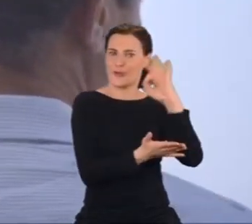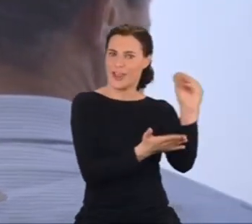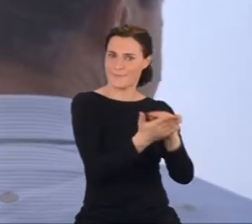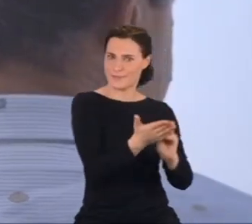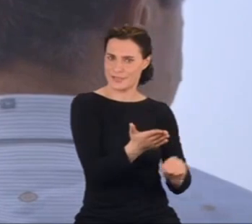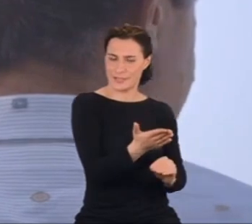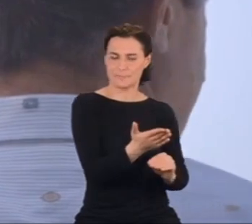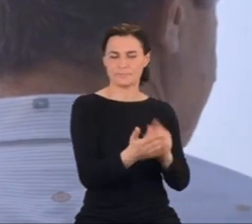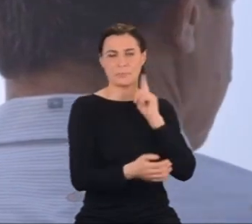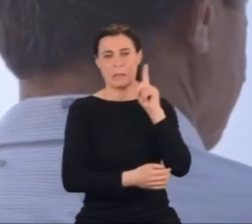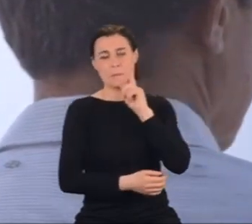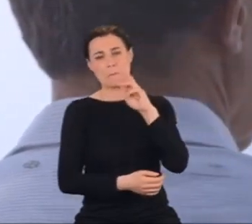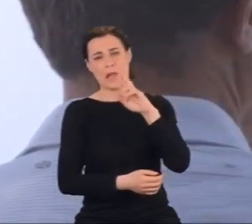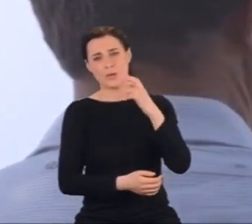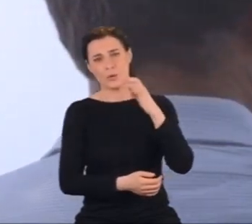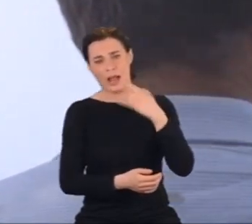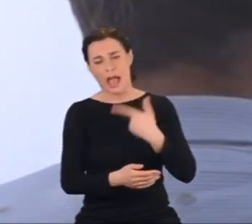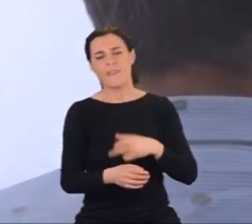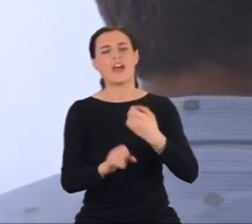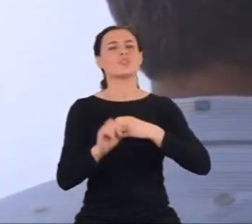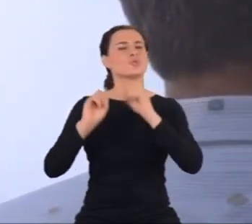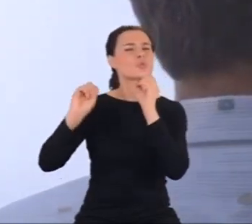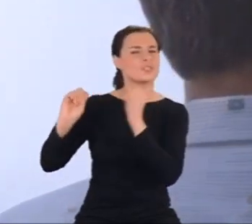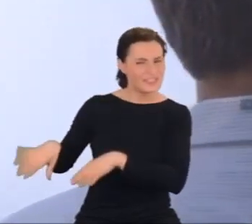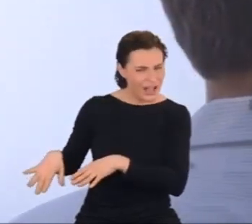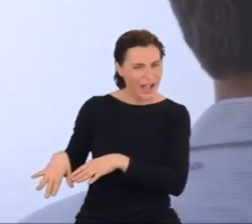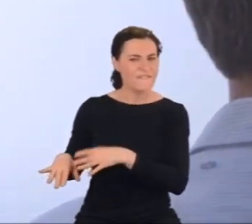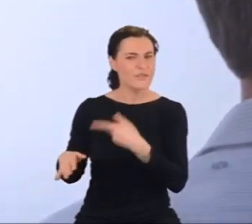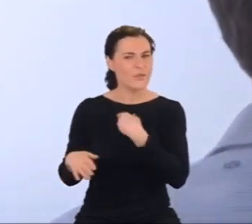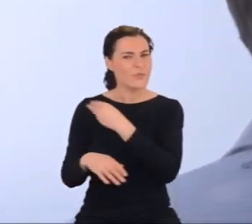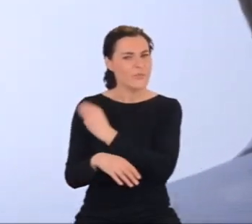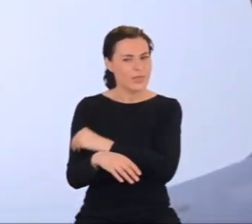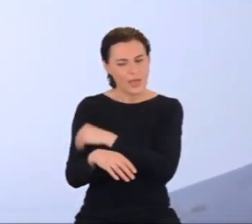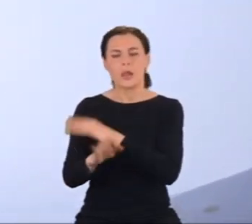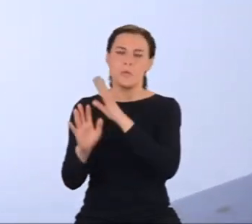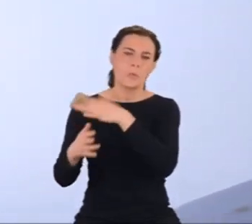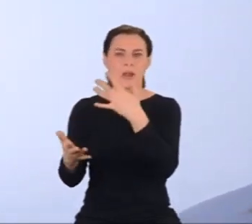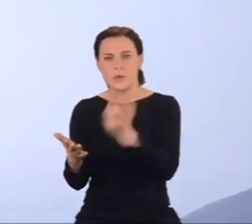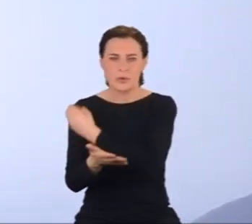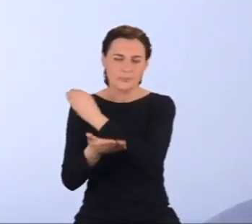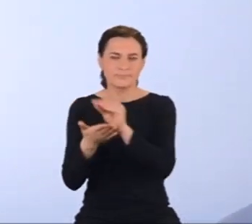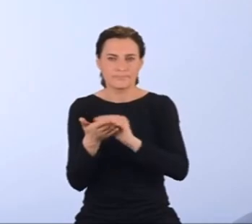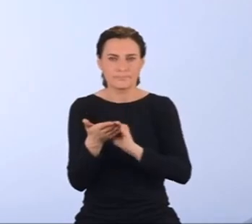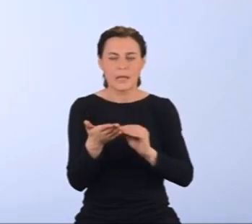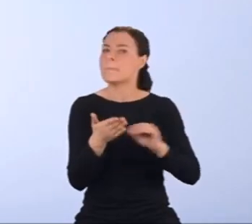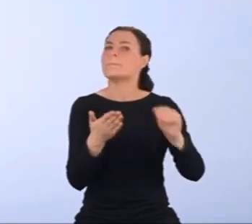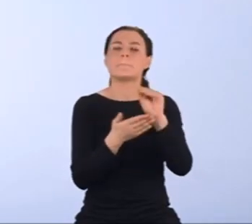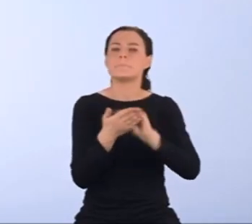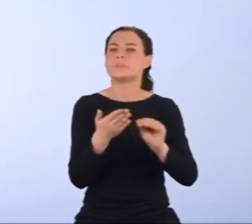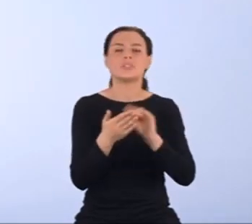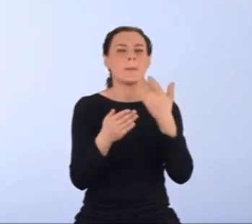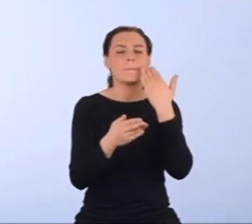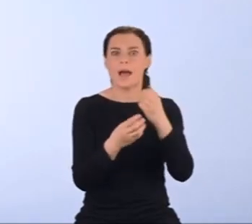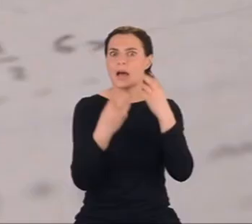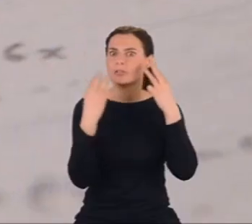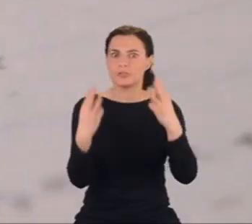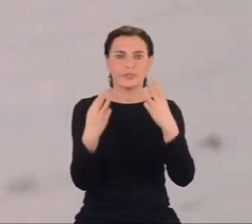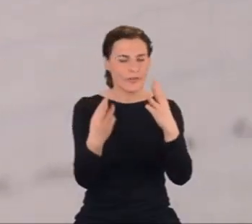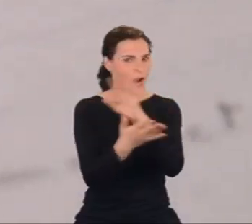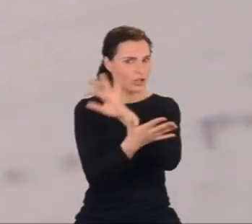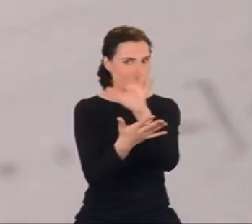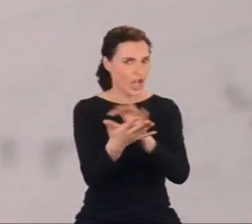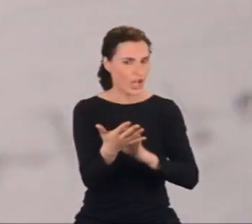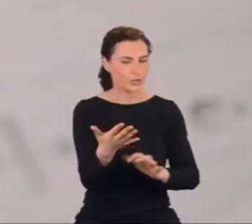Majorana wraca do notatek zarzuconych po powrocie z Lipska i w kilka dni pisze swój ostatni, najbardziej proroczy artykuł